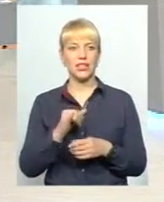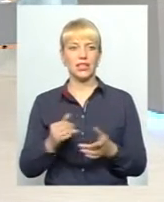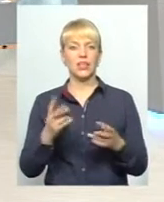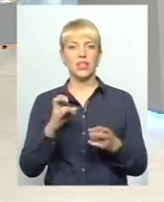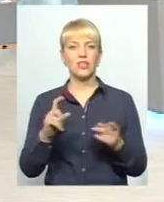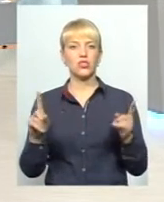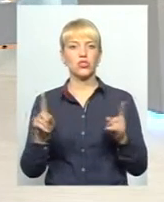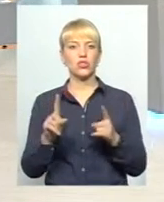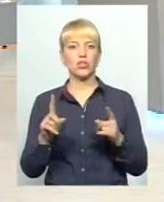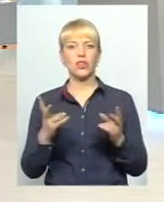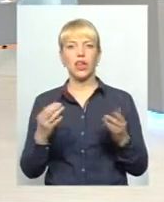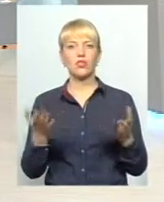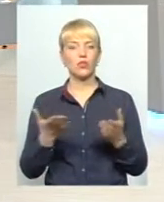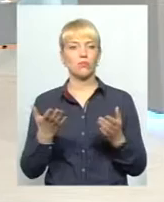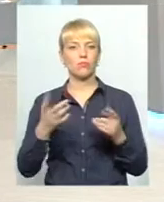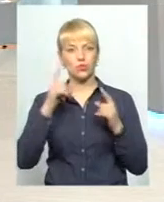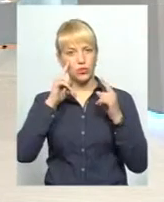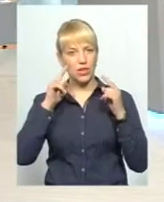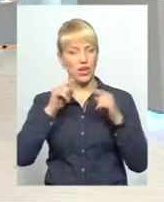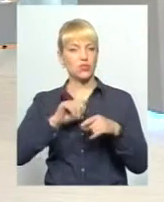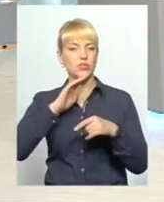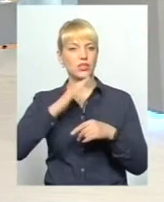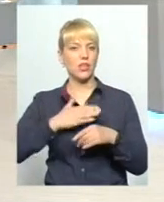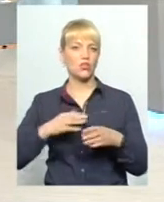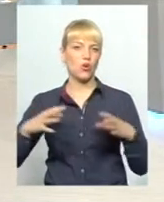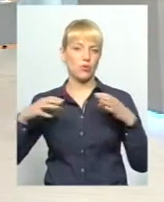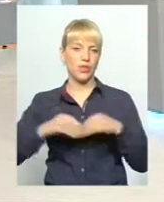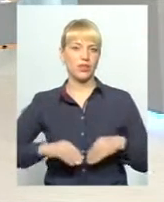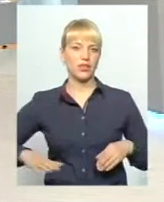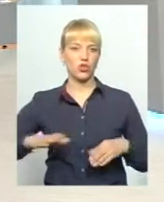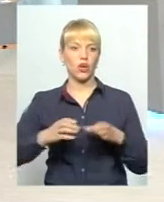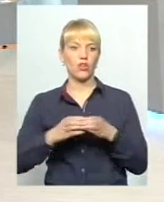чому зосереджуються наші об'єднані тергромади?